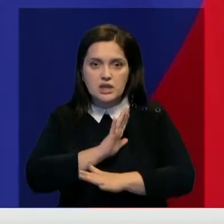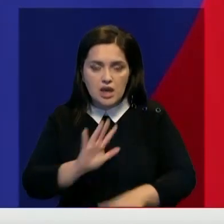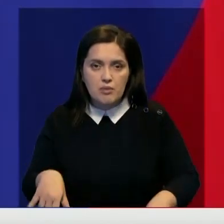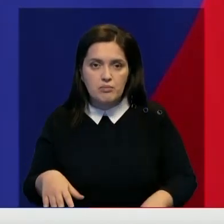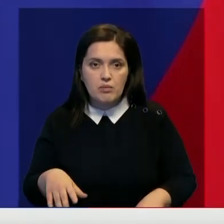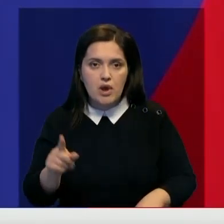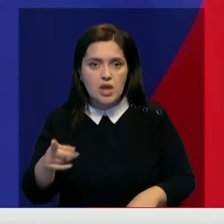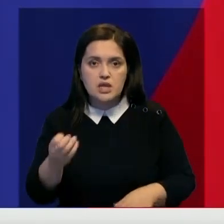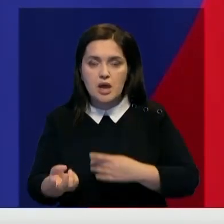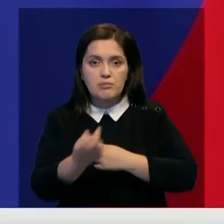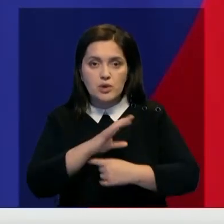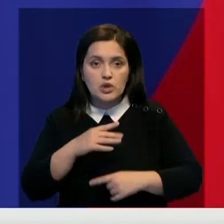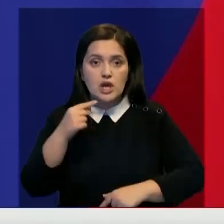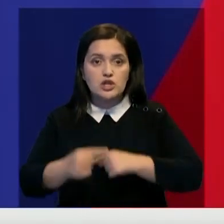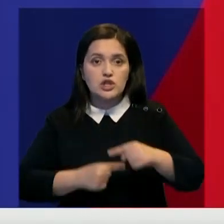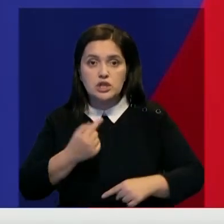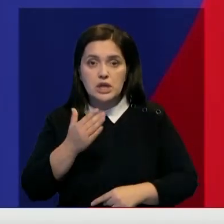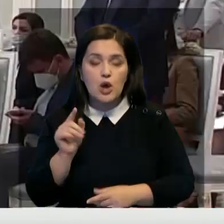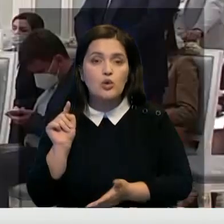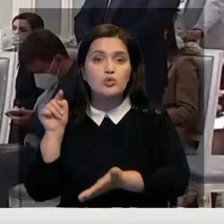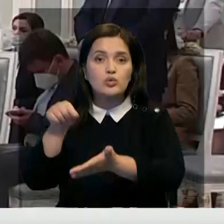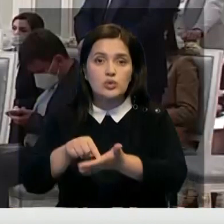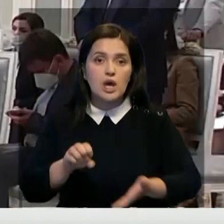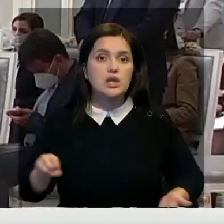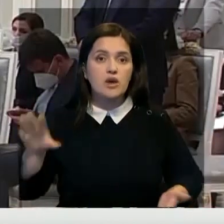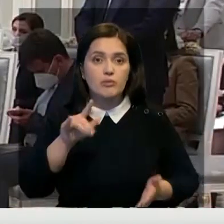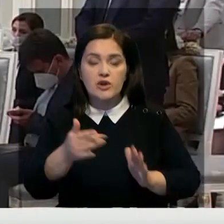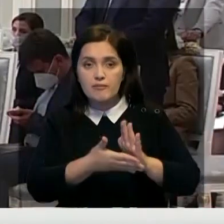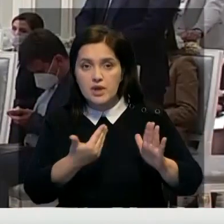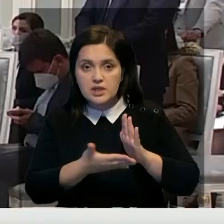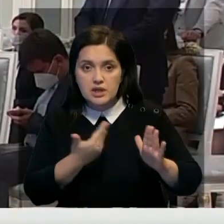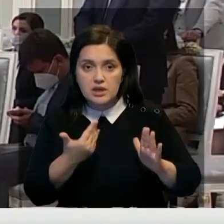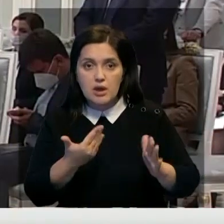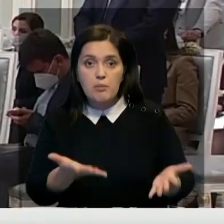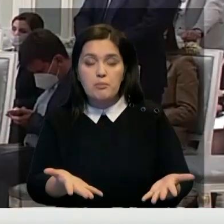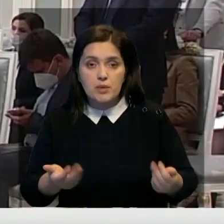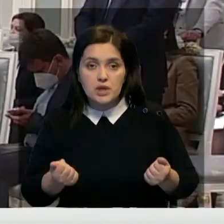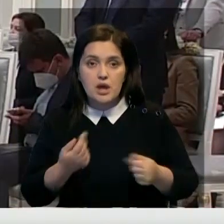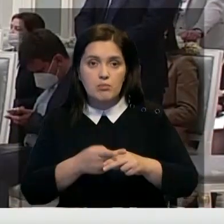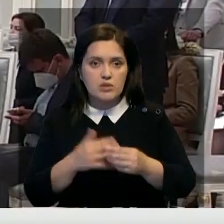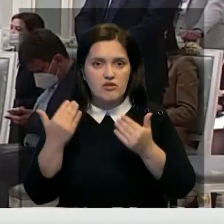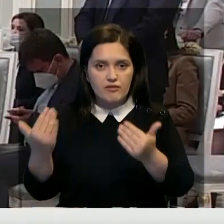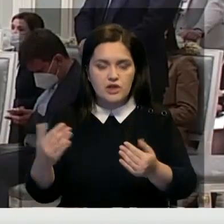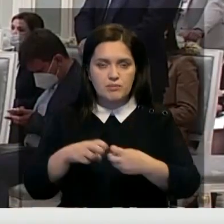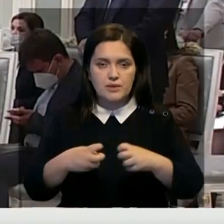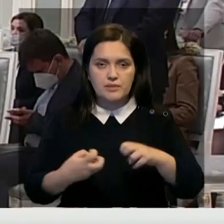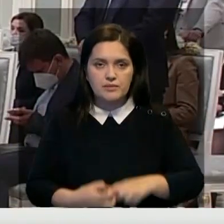к нам не идут. Они через нас идут туда, куда их позвали. Берите, это ваша проблема.